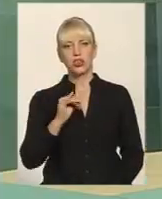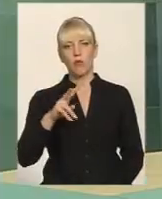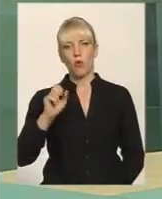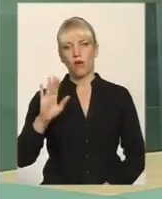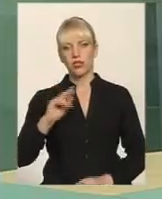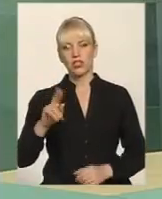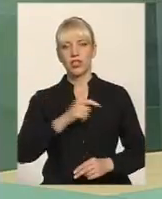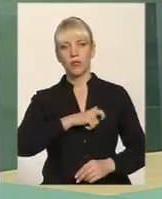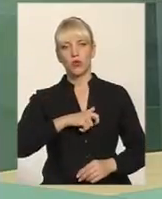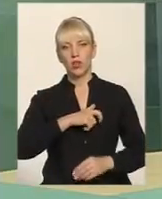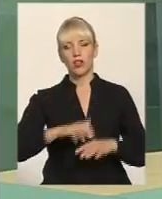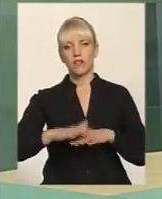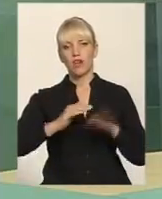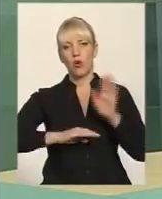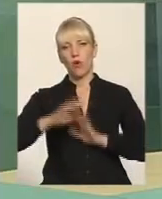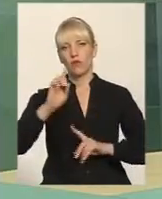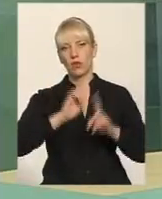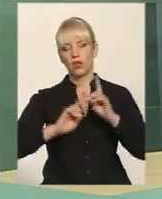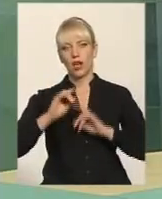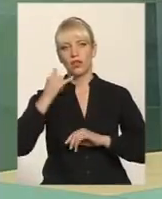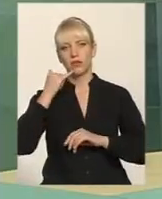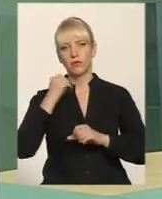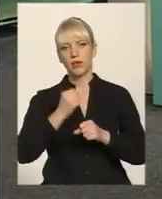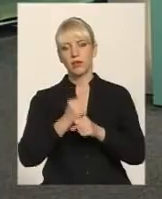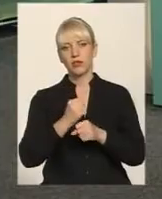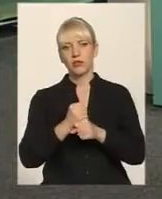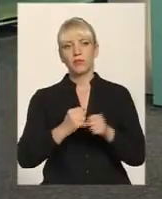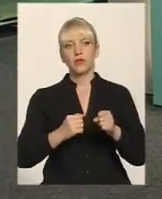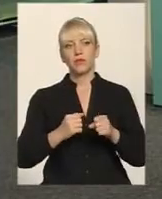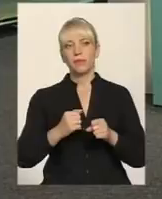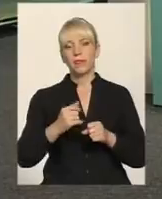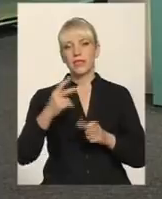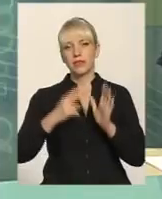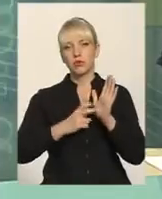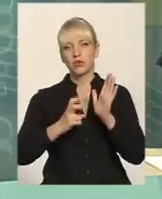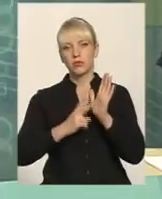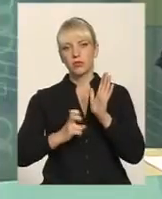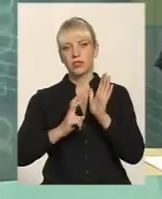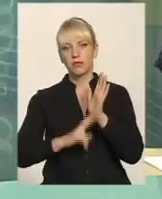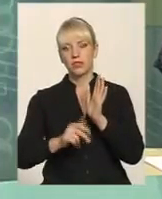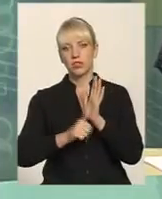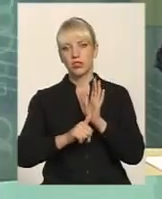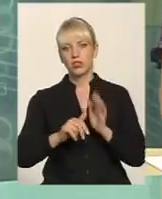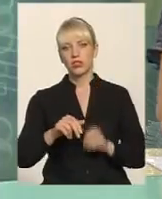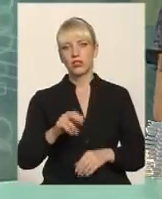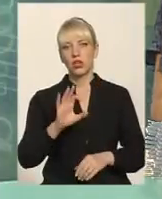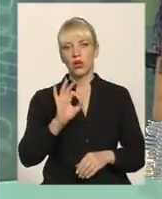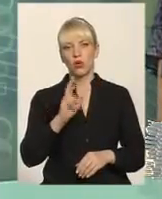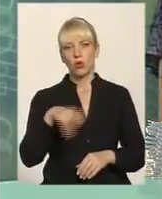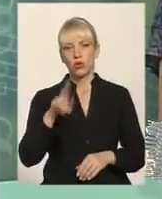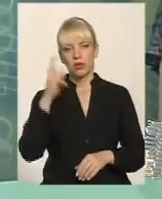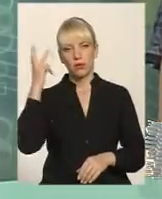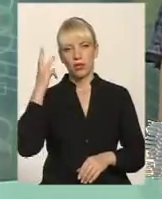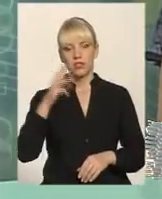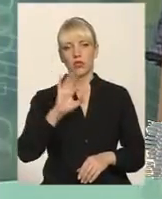депутат Верховної Ради. Працюємо у прямому ефірі. Телефон для зв'язку незмінний 700-776, код міста Хмельницького 0382.